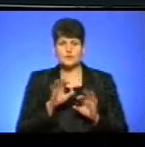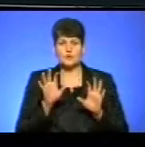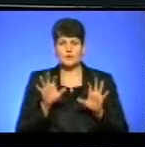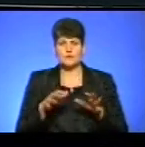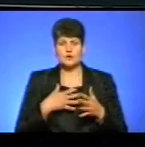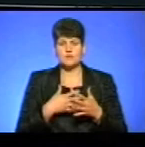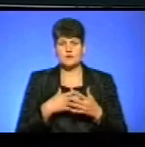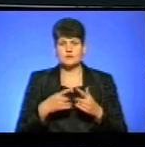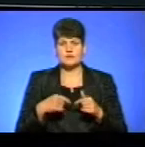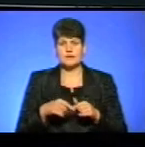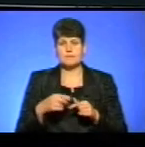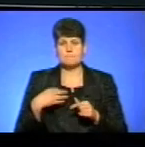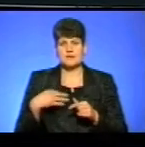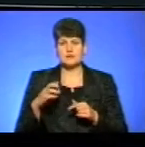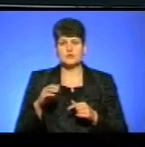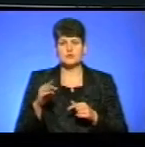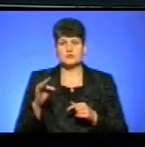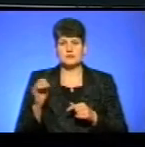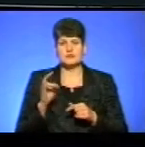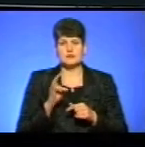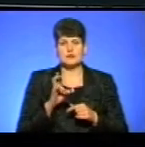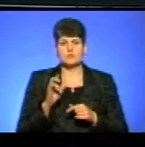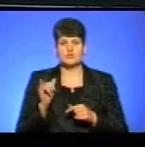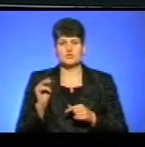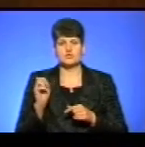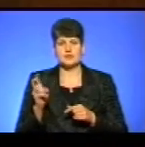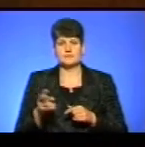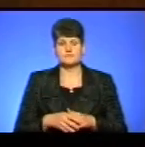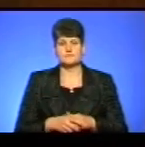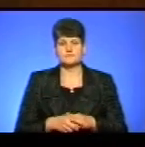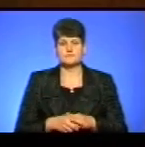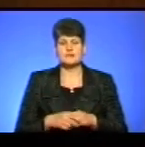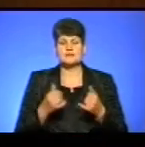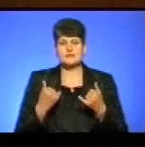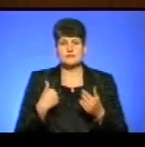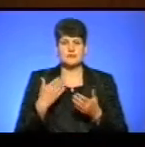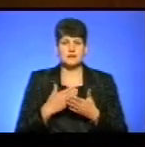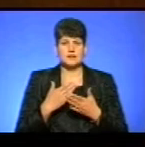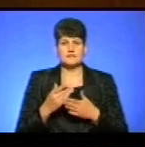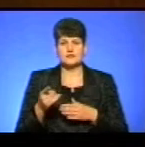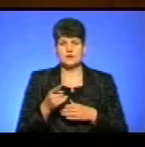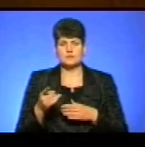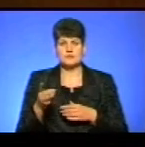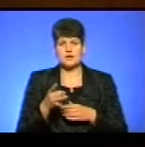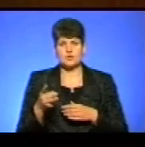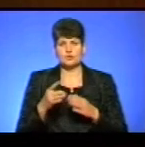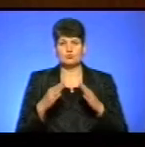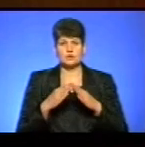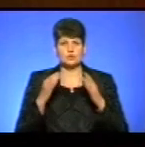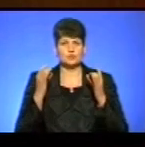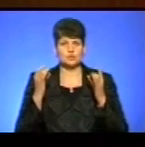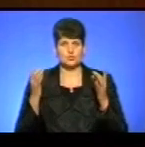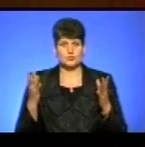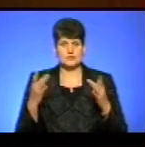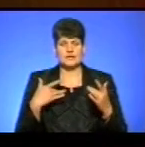громадської організації «Біла Тростина» Наталія Бучак. Зараз ми знаходимося у Тернопільському районному будинку культури.